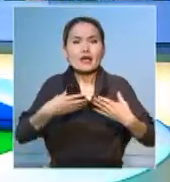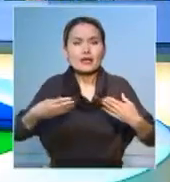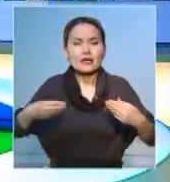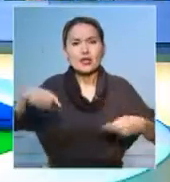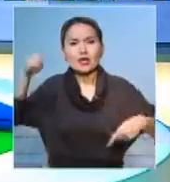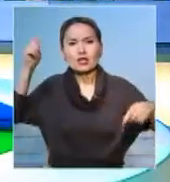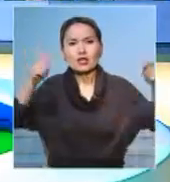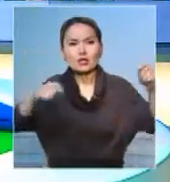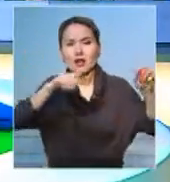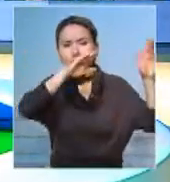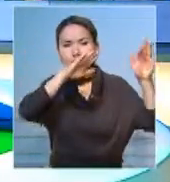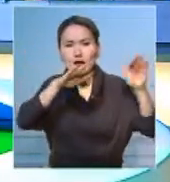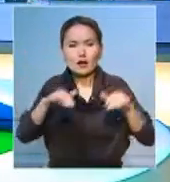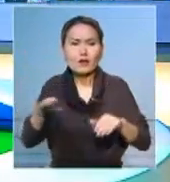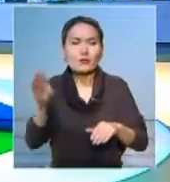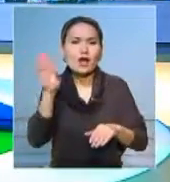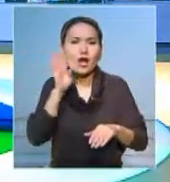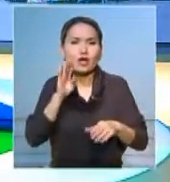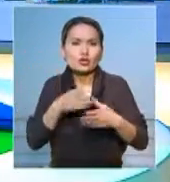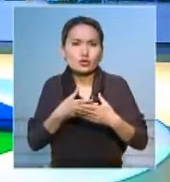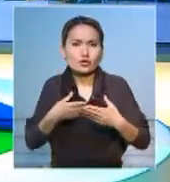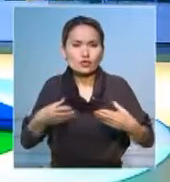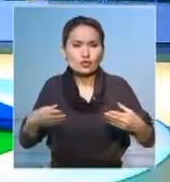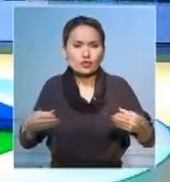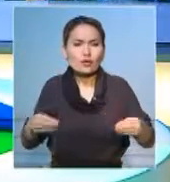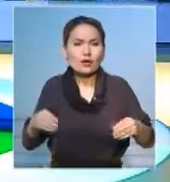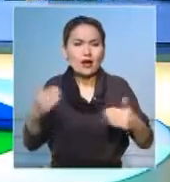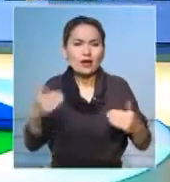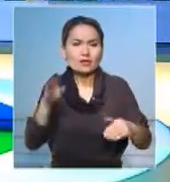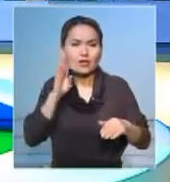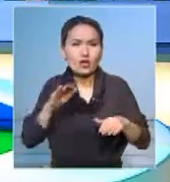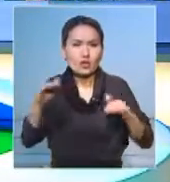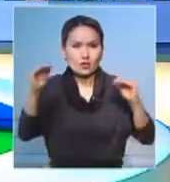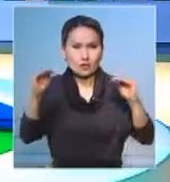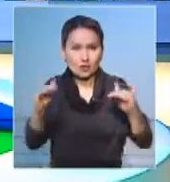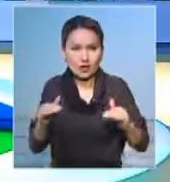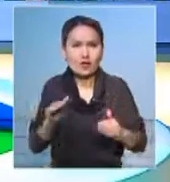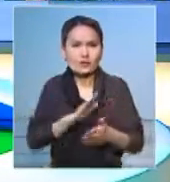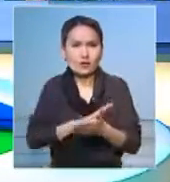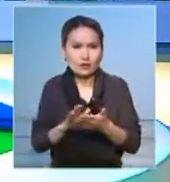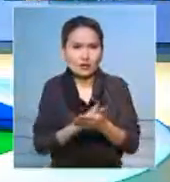салдарынан жиналған су арналар арқылы тартылды. Қазіргі кезде 13 маман су денгейін бақылауды.